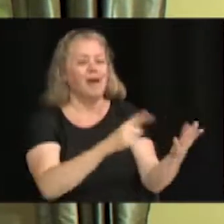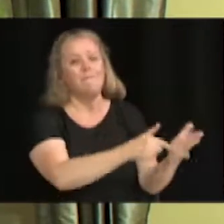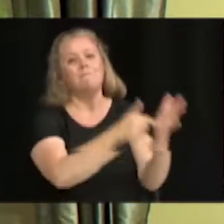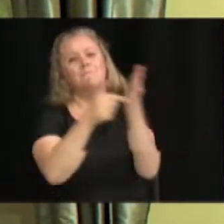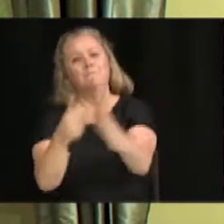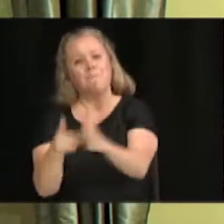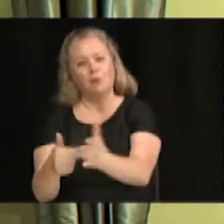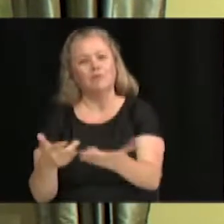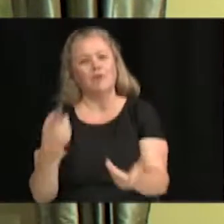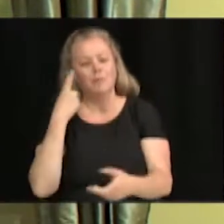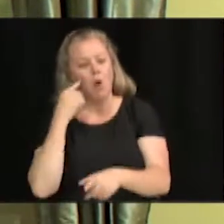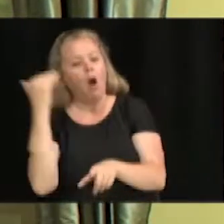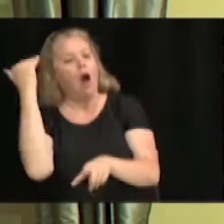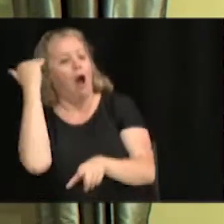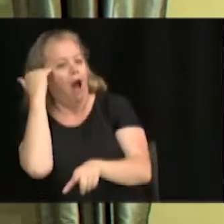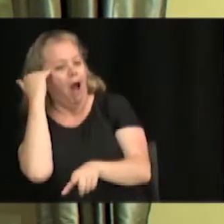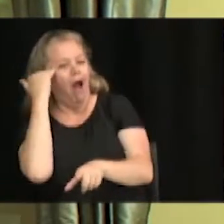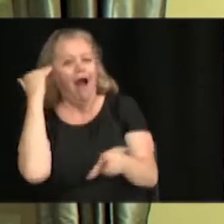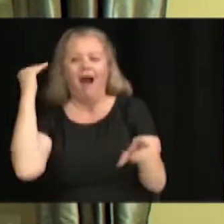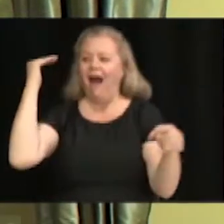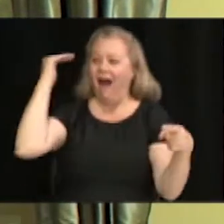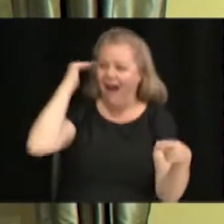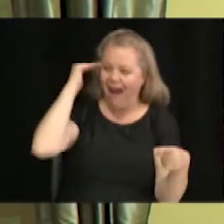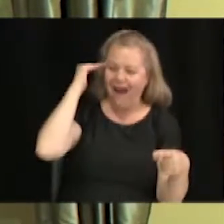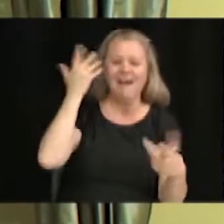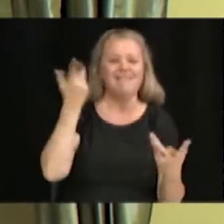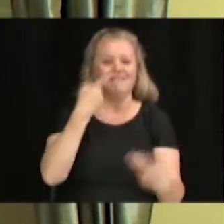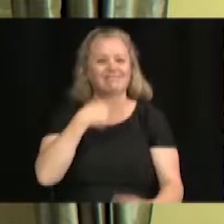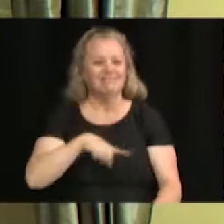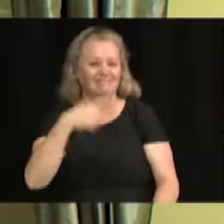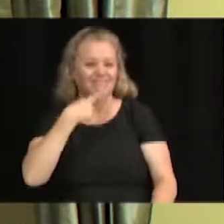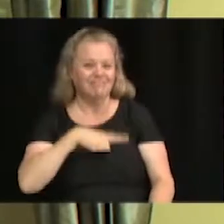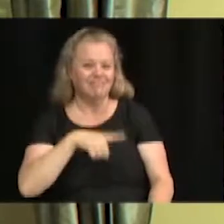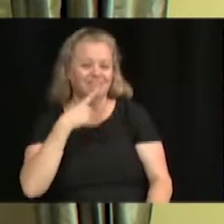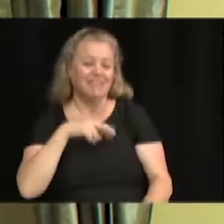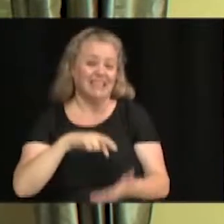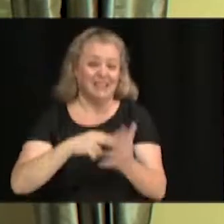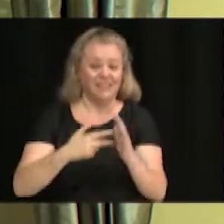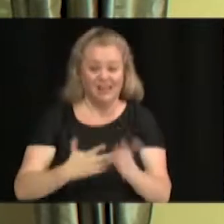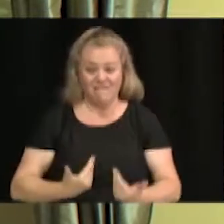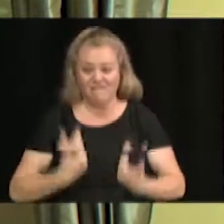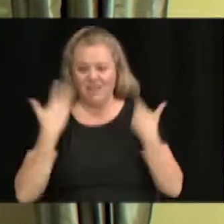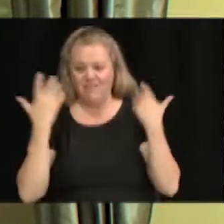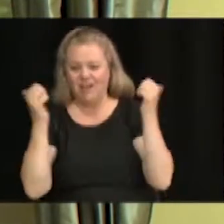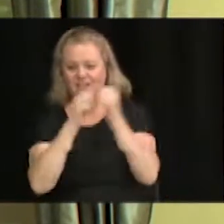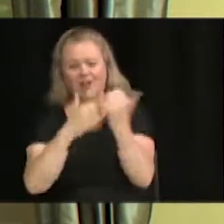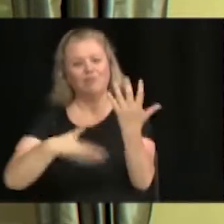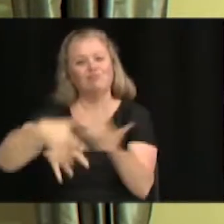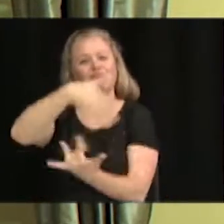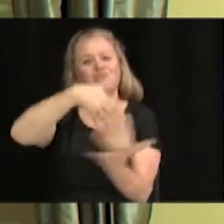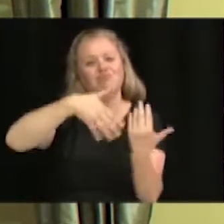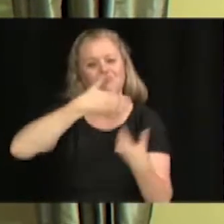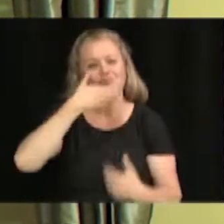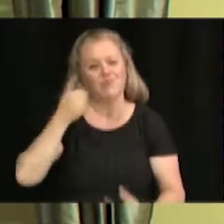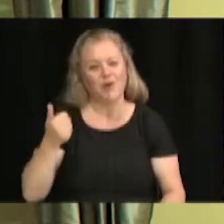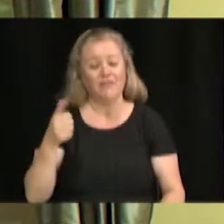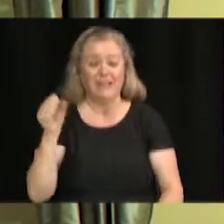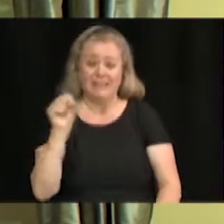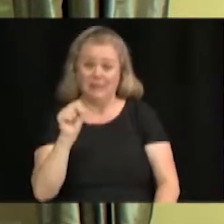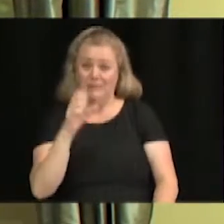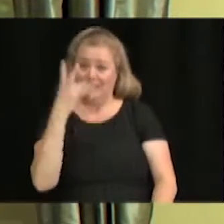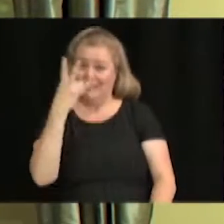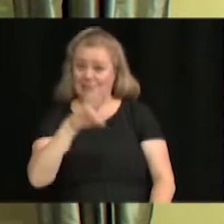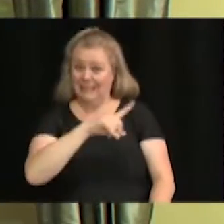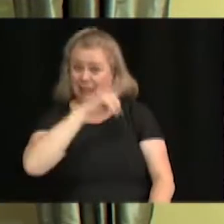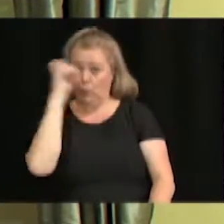que nos nouveaux arrivants connaissent également la culture québécoise, pour qu'on ait un mieux vivre ensemble. Alors, je vous invite le 17 août, samedi 17 août, à partir de 11h